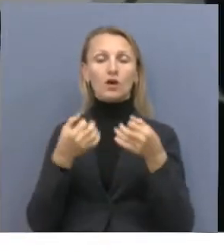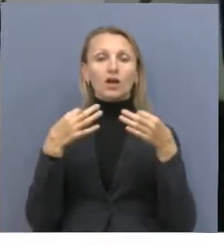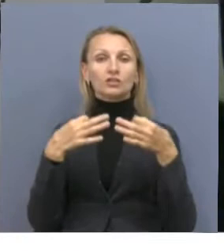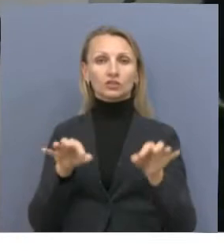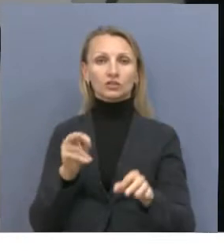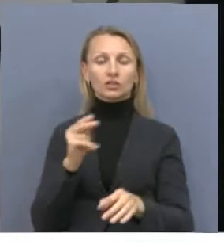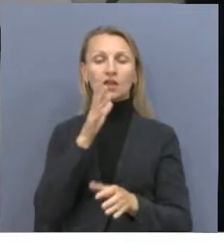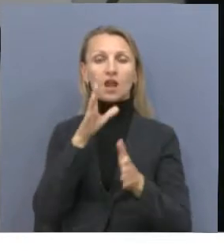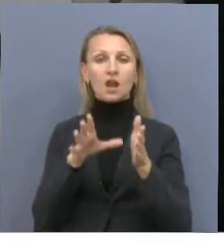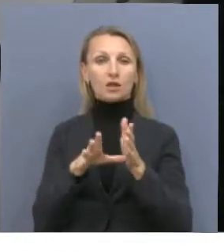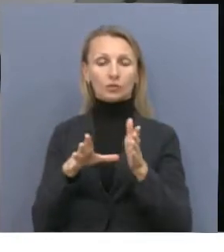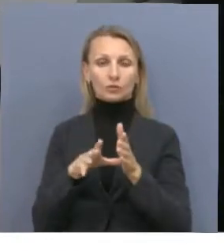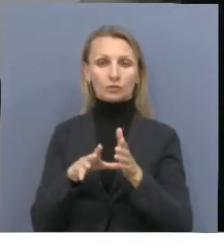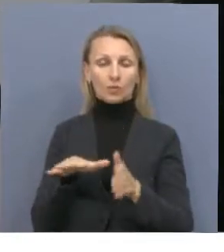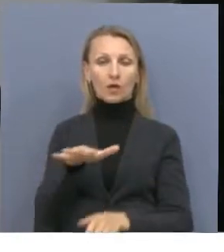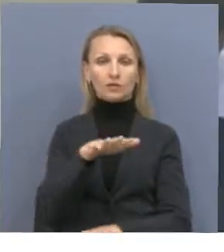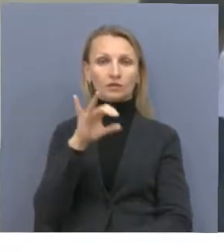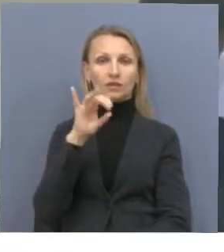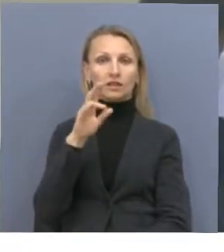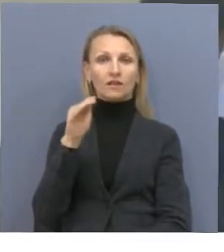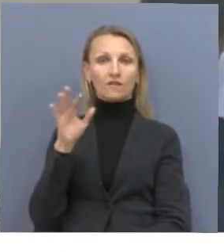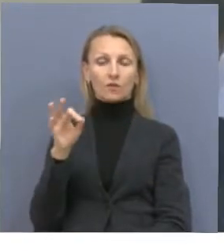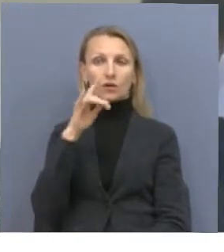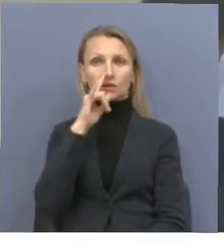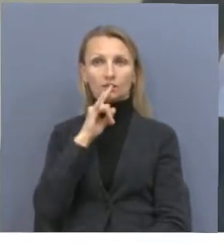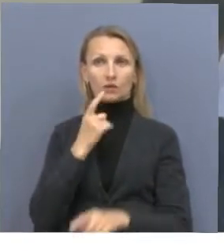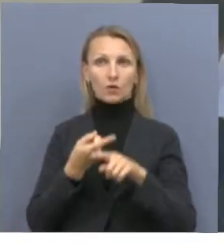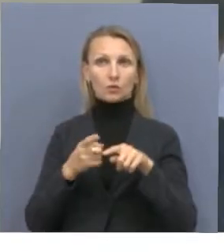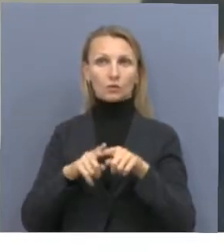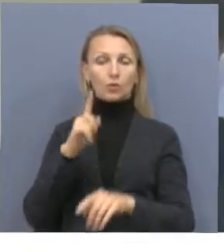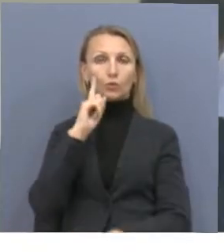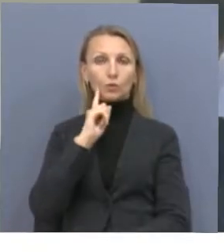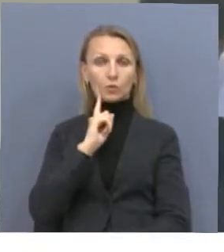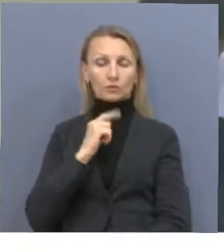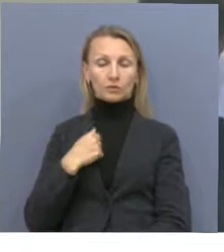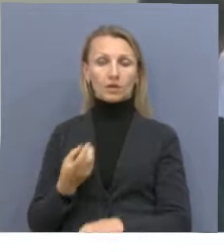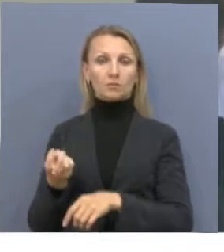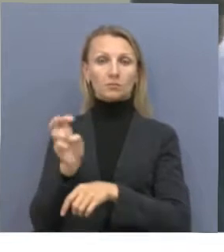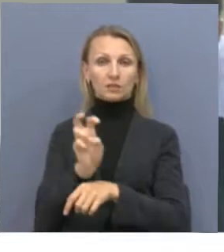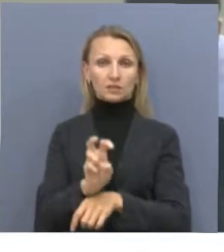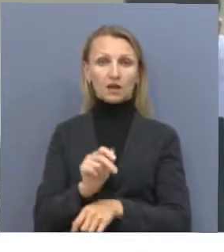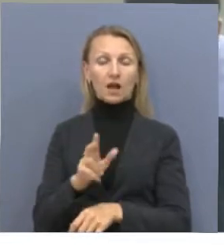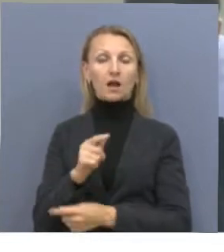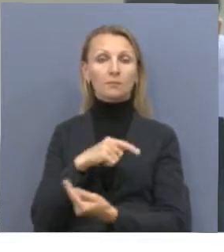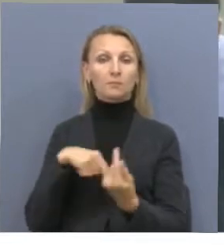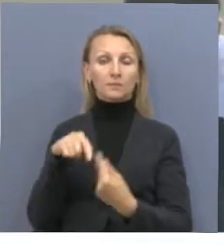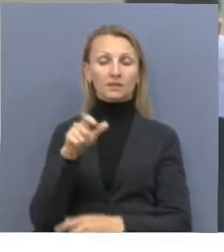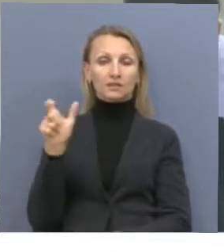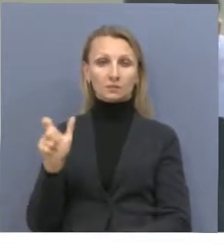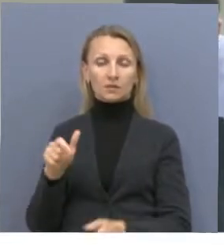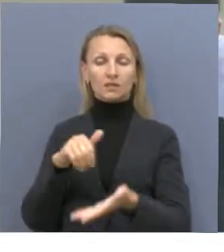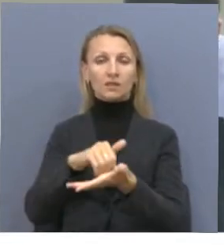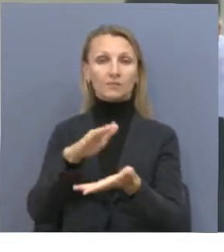электронную площадку «Инфо Казахстан». Очень удобно. Я сегодня обратилась сама как предприниматель, зарегистрировали мою